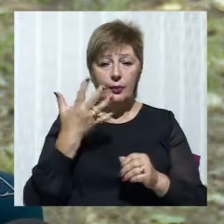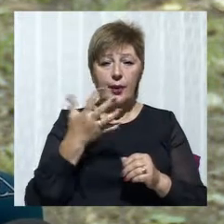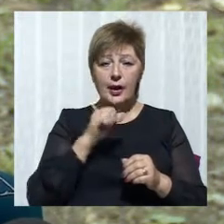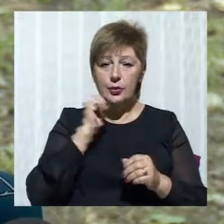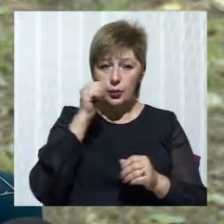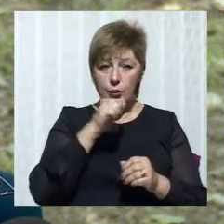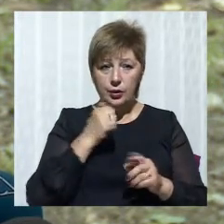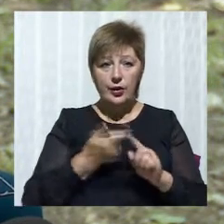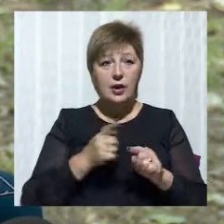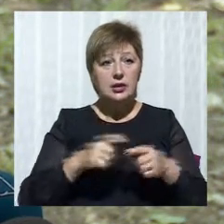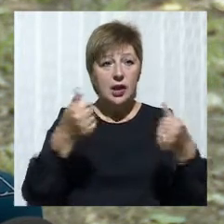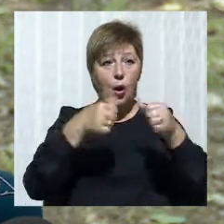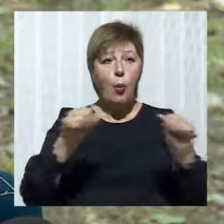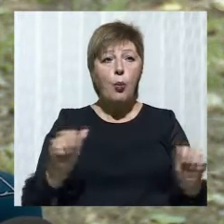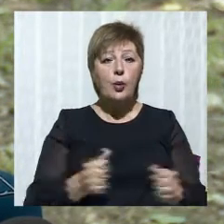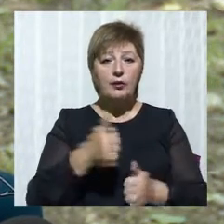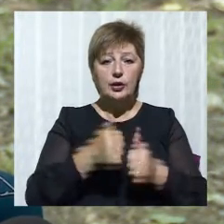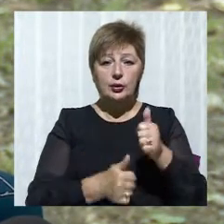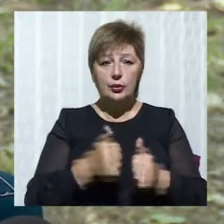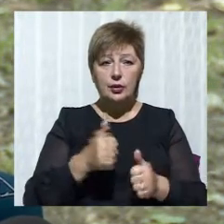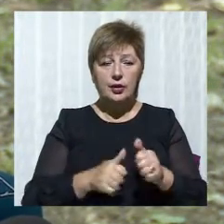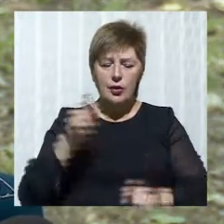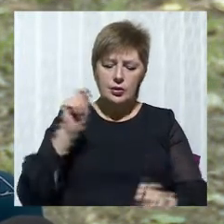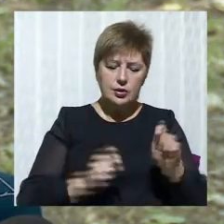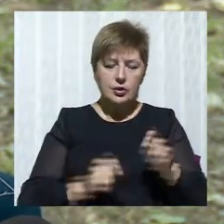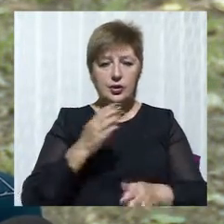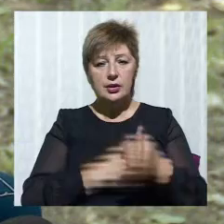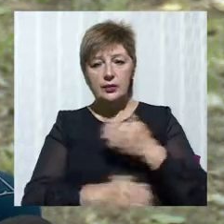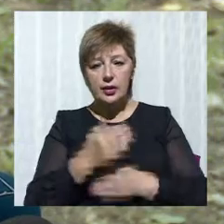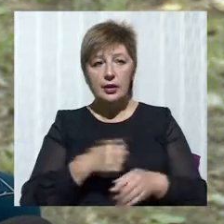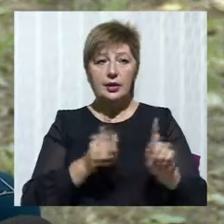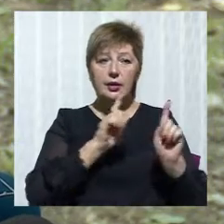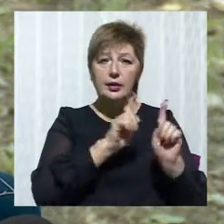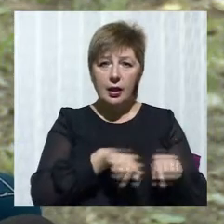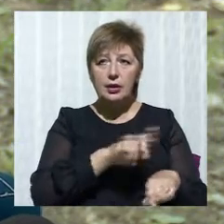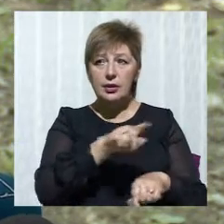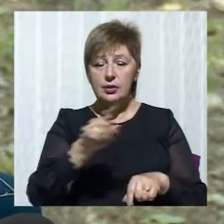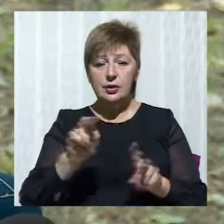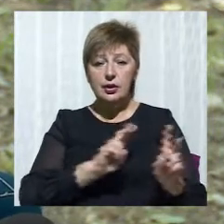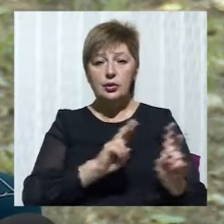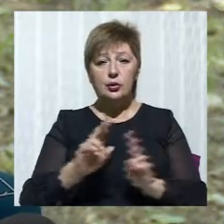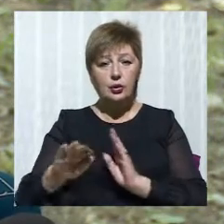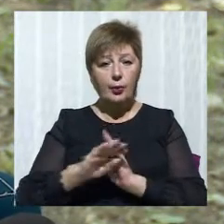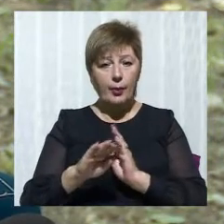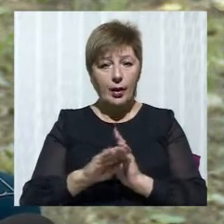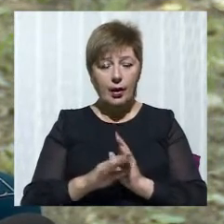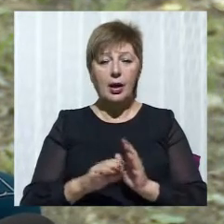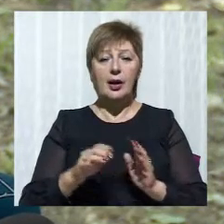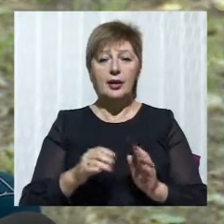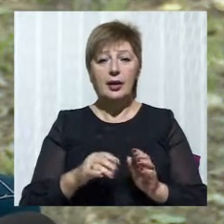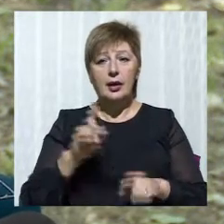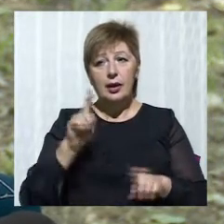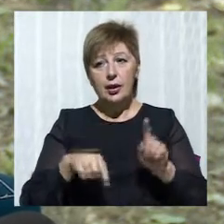Це кубковий турнір, на який з'їжджаються як і інваліди, так і ті, хто допомагають їм робити реабілітацію. Іноді ось